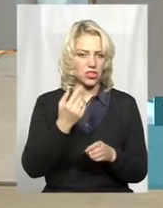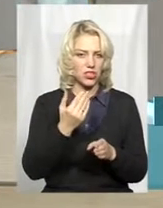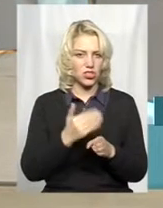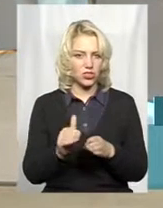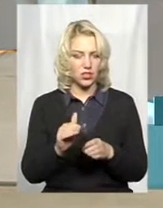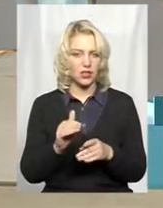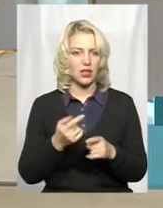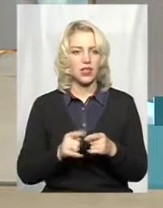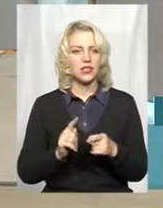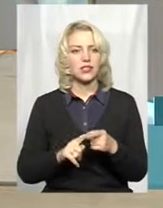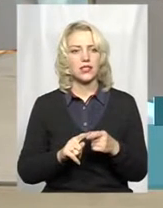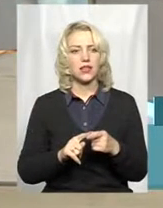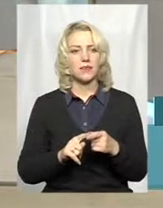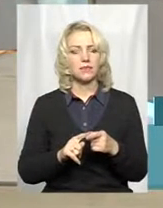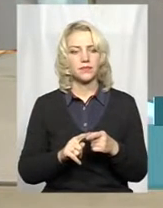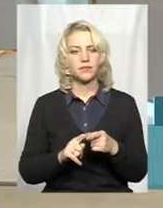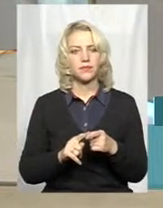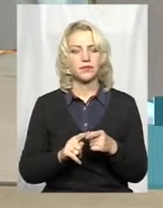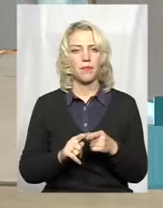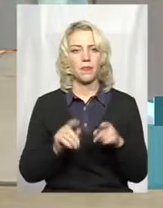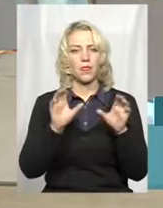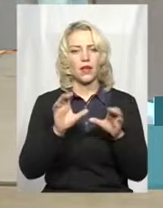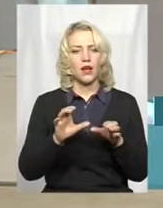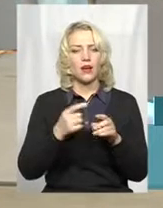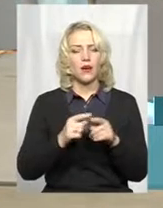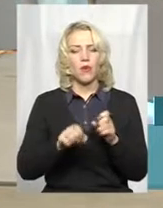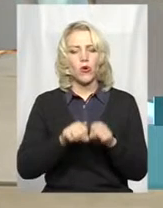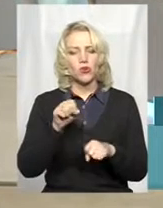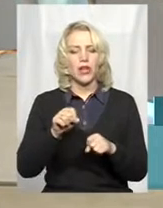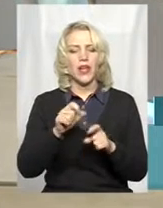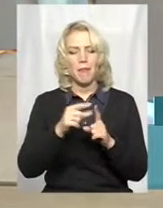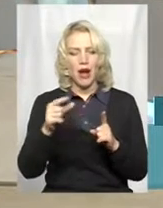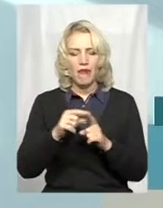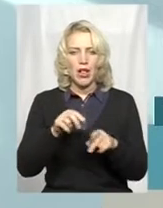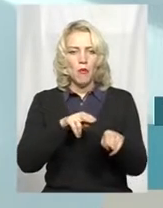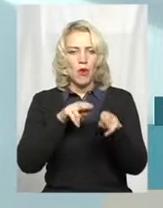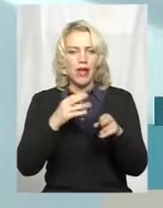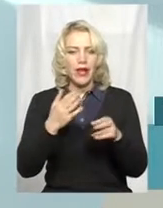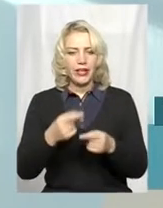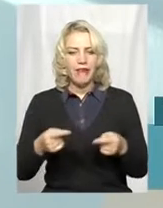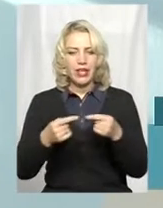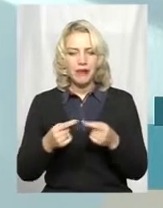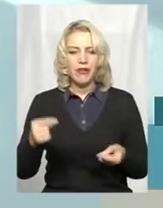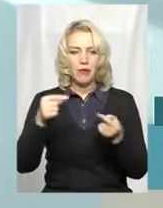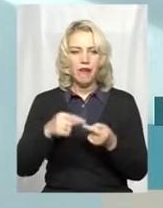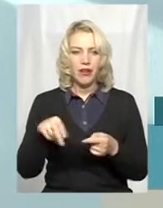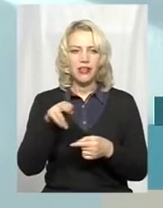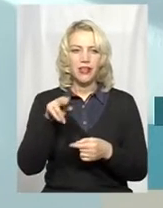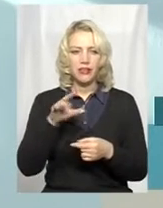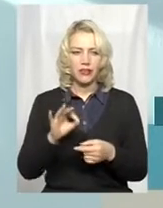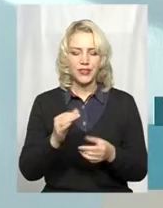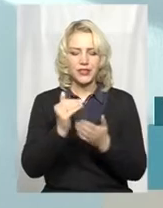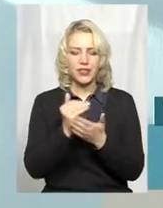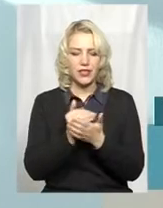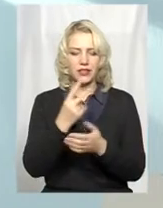порушення правил полювання, які визначені відповідно заборони до полювання, визначені